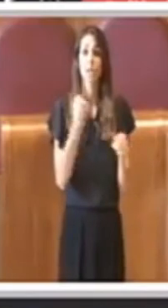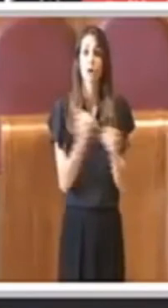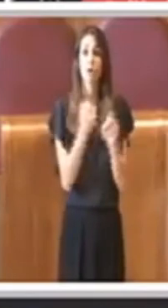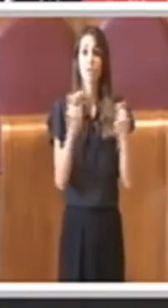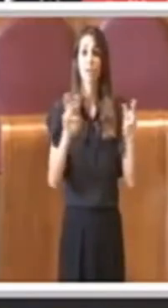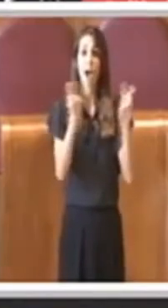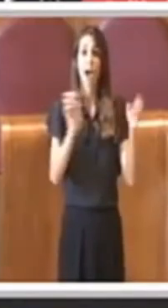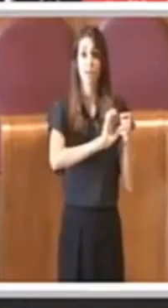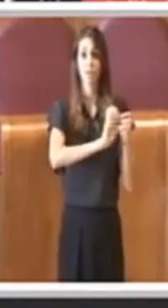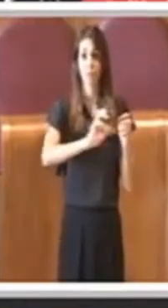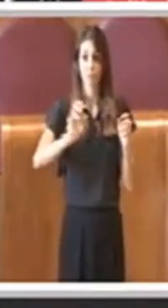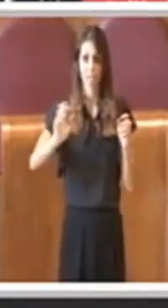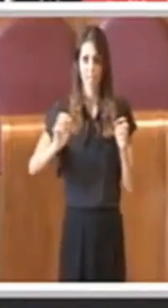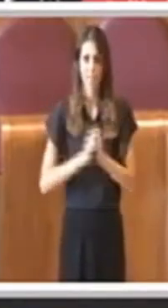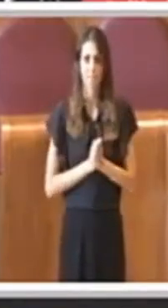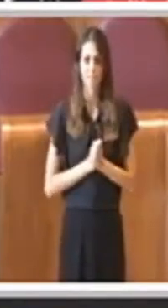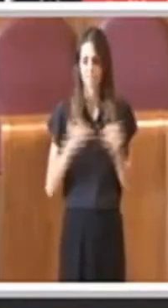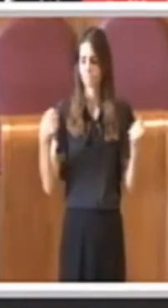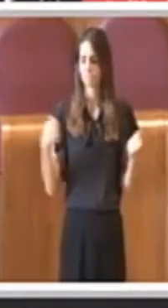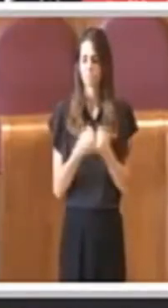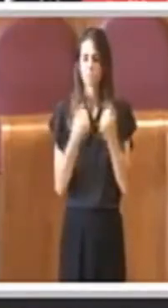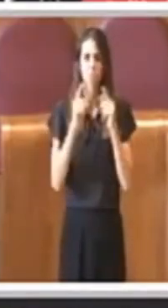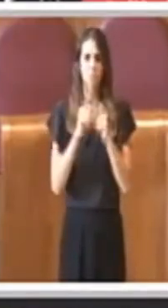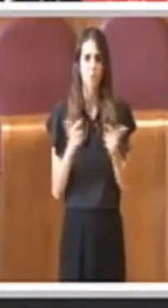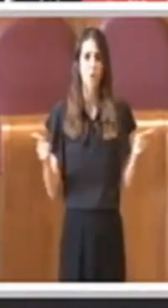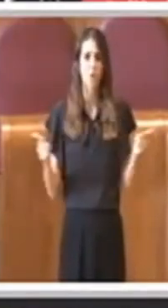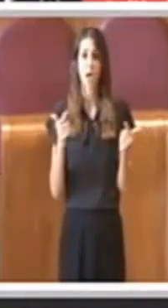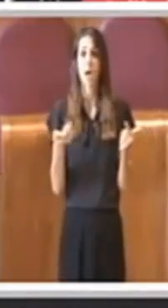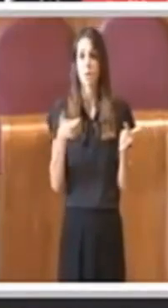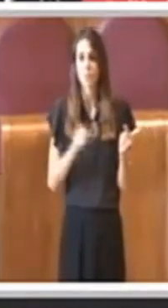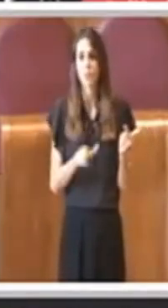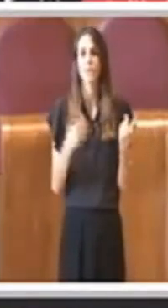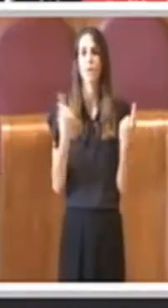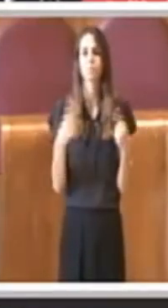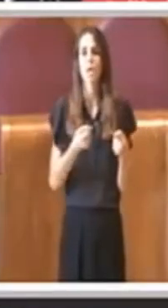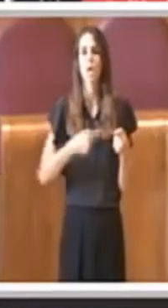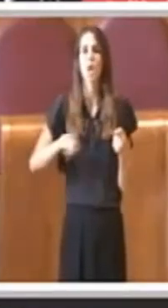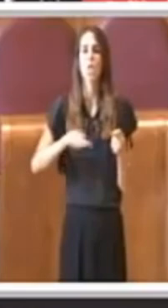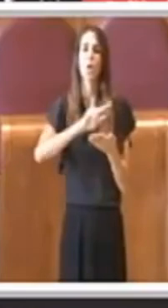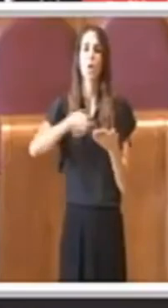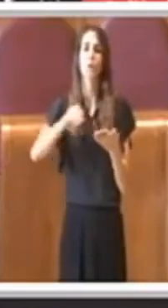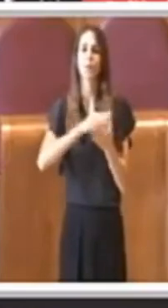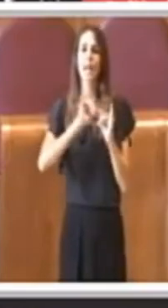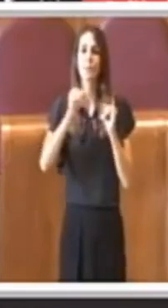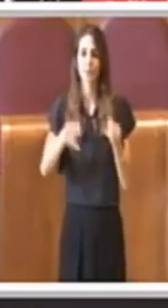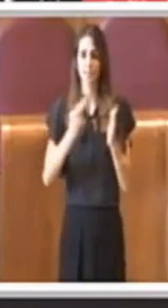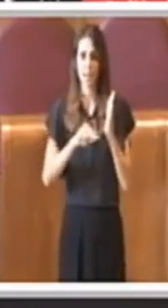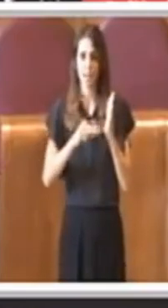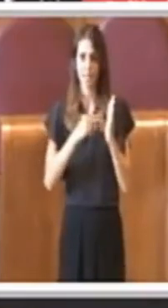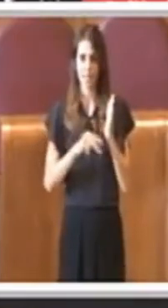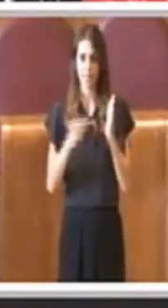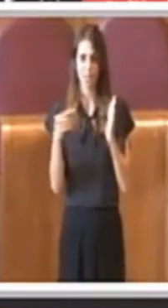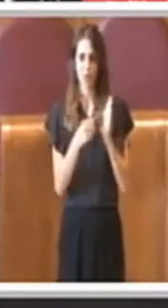assoluto, e questo è il motivo per cui voteremo sì a questo emendamento. Grazie.